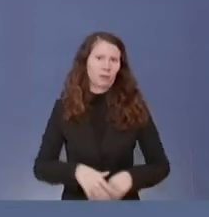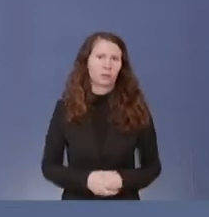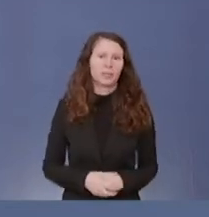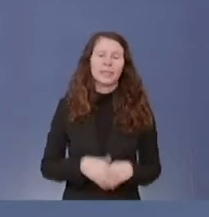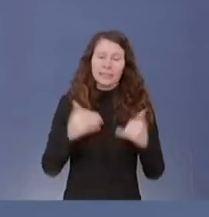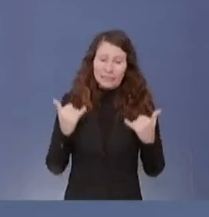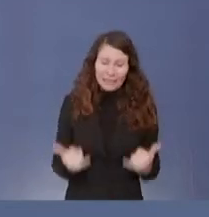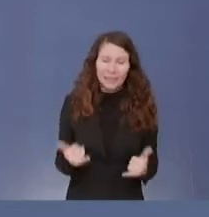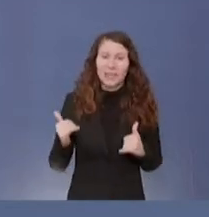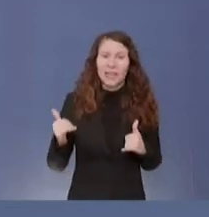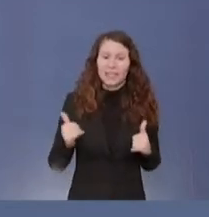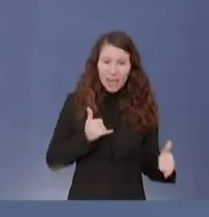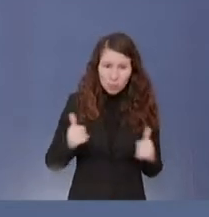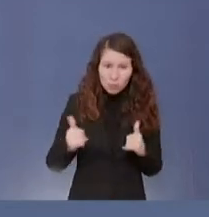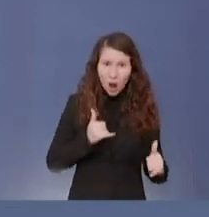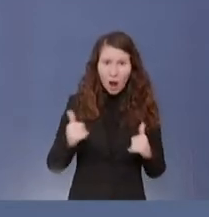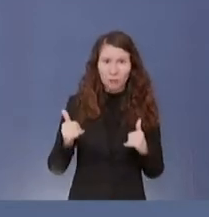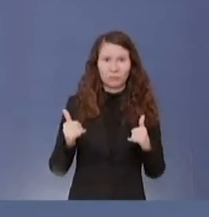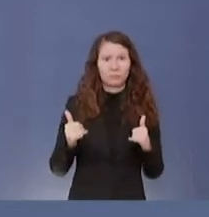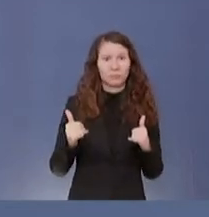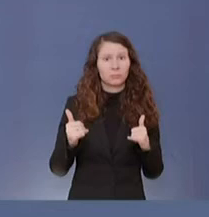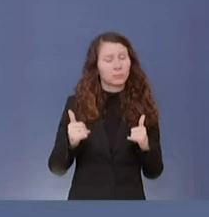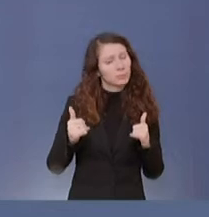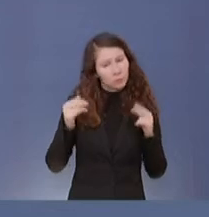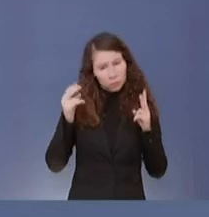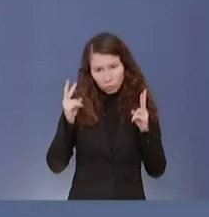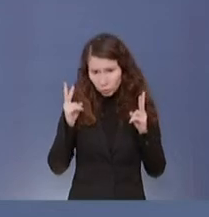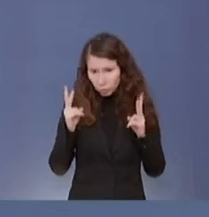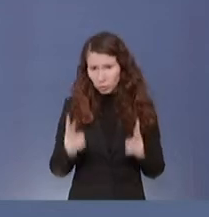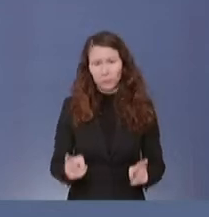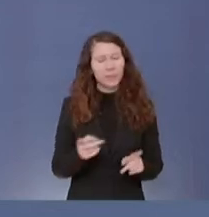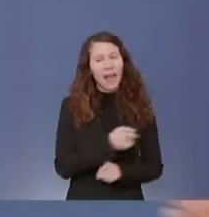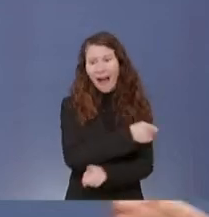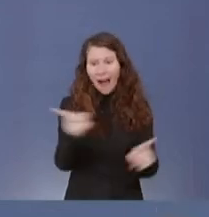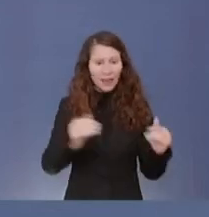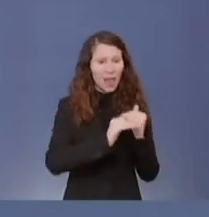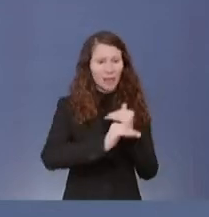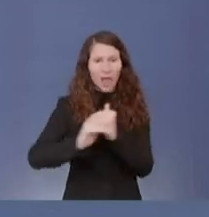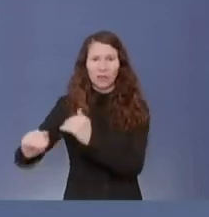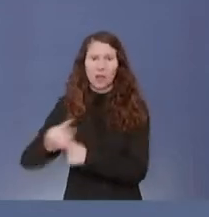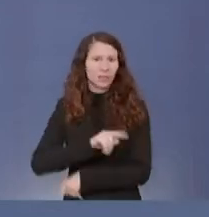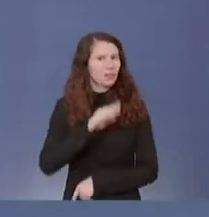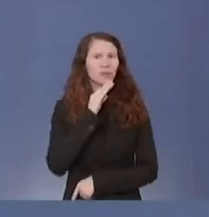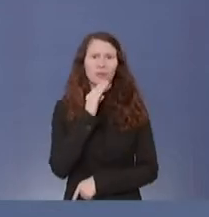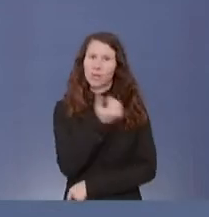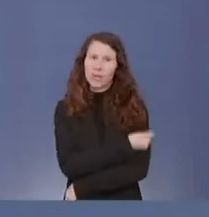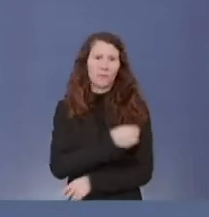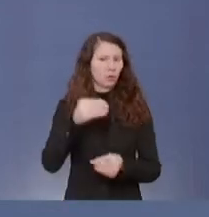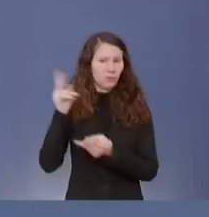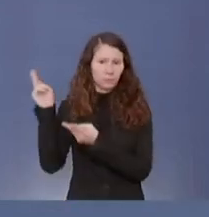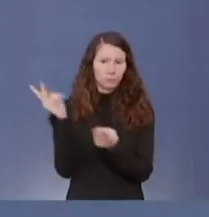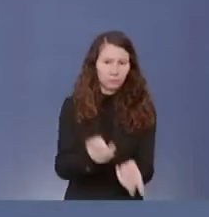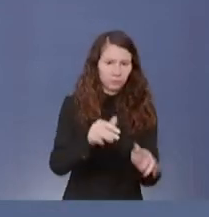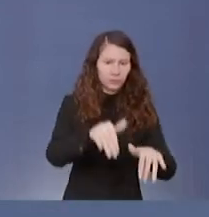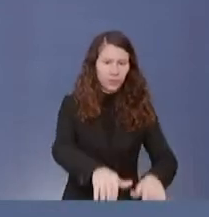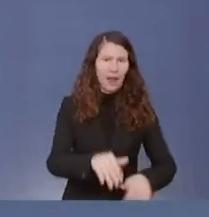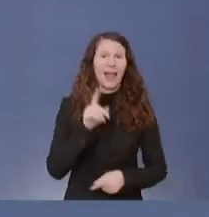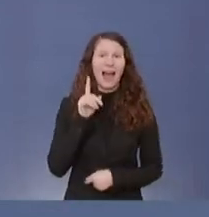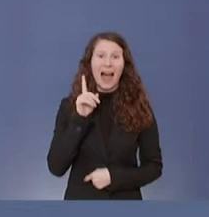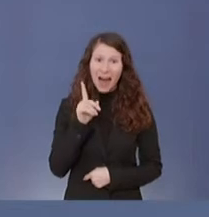Januar ist in keinem Land so viel vorhanden, wie man gerne hätte. Aber das hat genau die Gründe, die Herr Krautz gerade genannt hat. Das sind